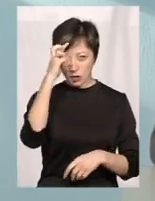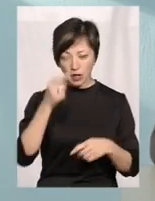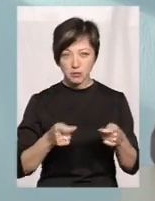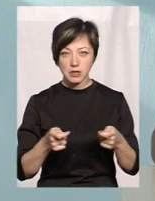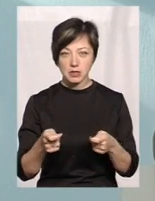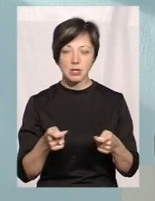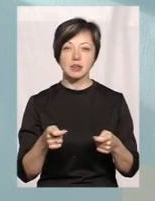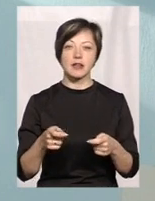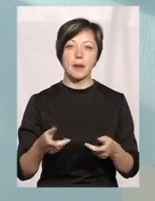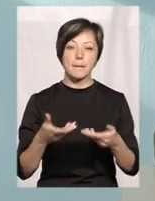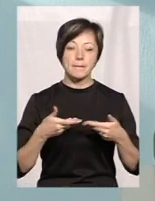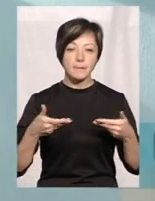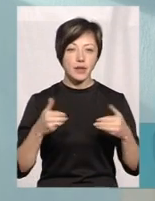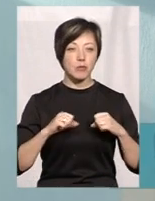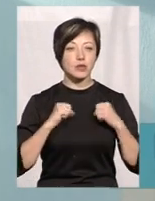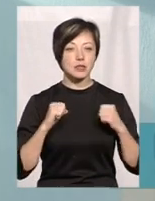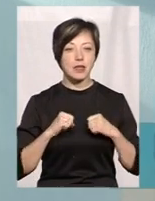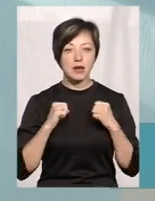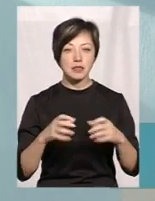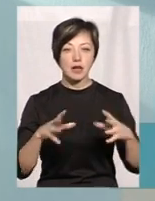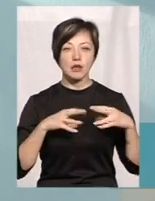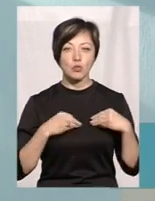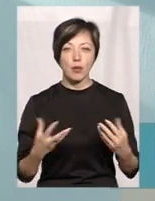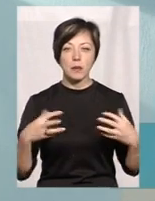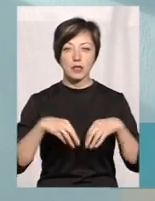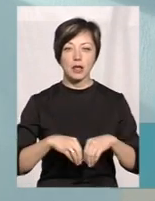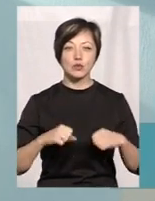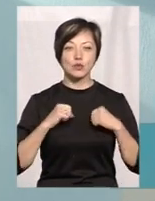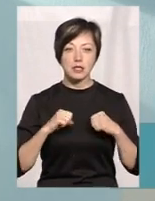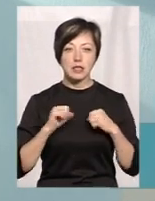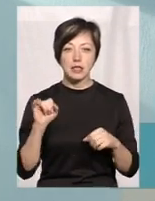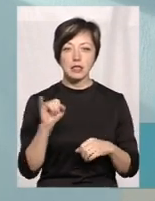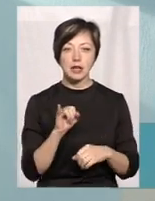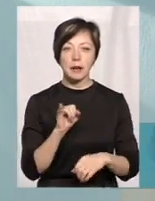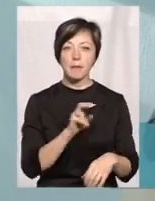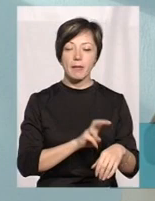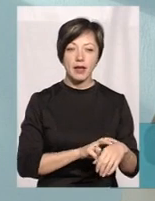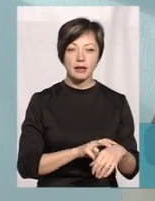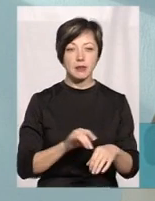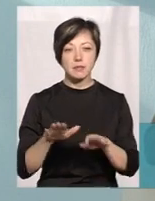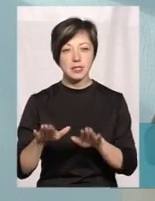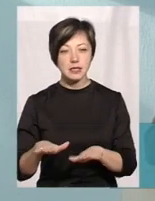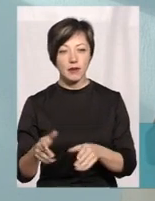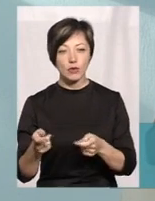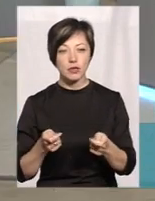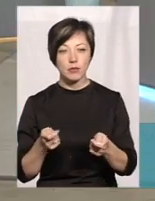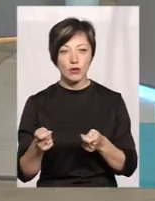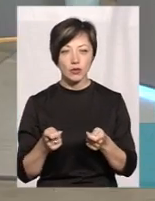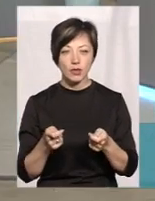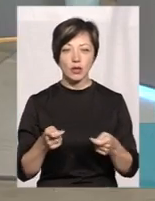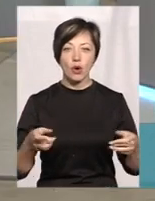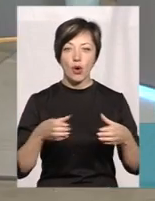адміністрації. Тобто, ми от постаралися разом об'єднати зусилля і медиків, і місцевого самоврядування,